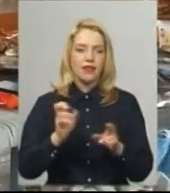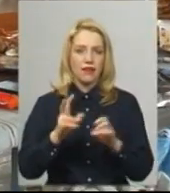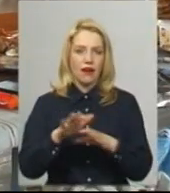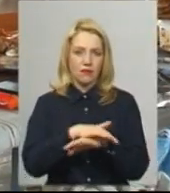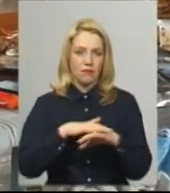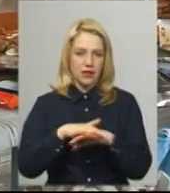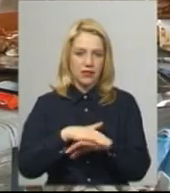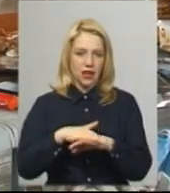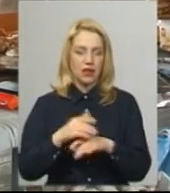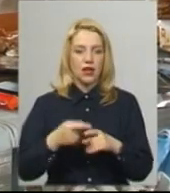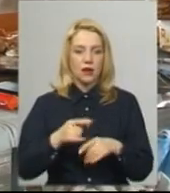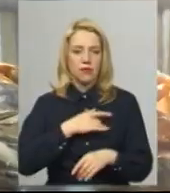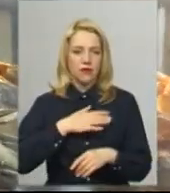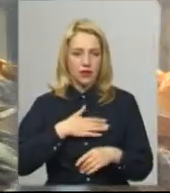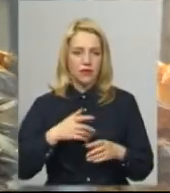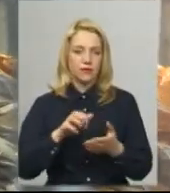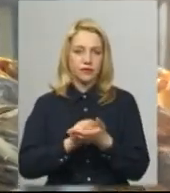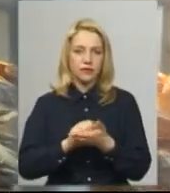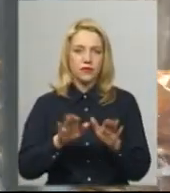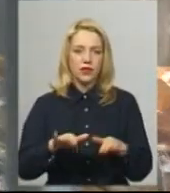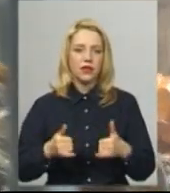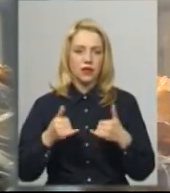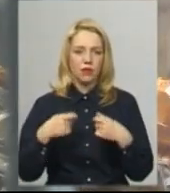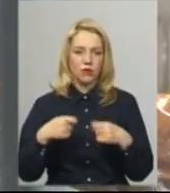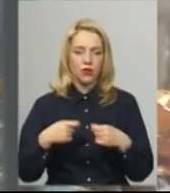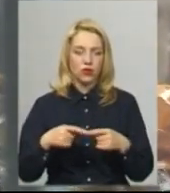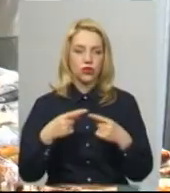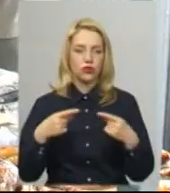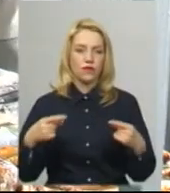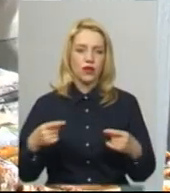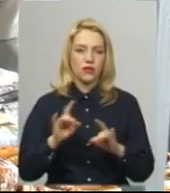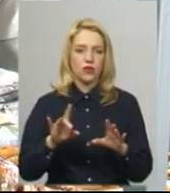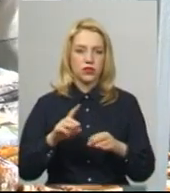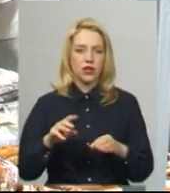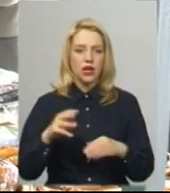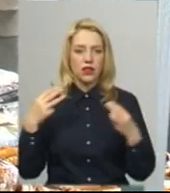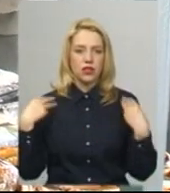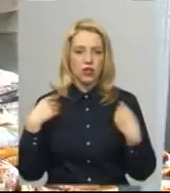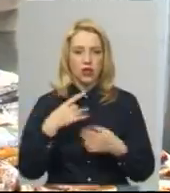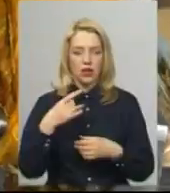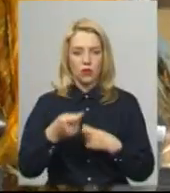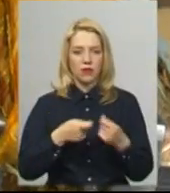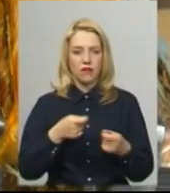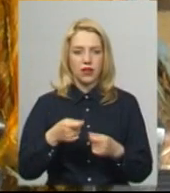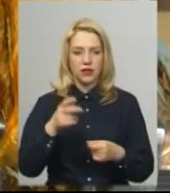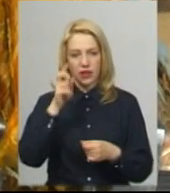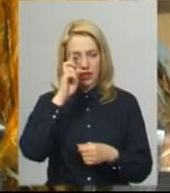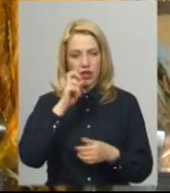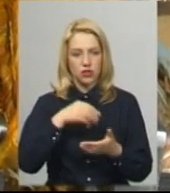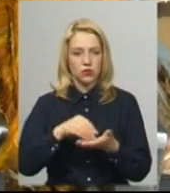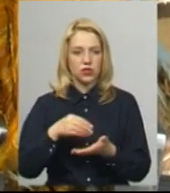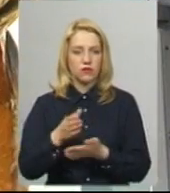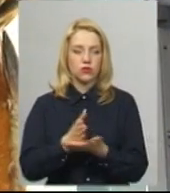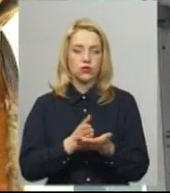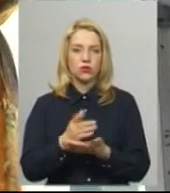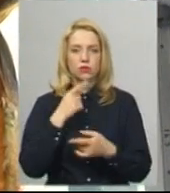Приватні підприємці винаймають місця для продажу товарів. Роз'яснює начальник Латичівського райуправління Держпродспорівслужби Євгєн Виник.